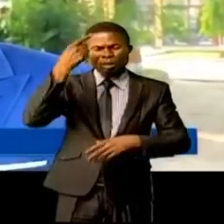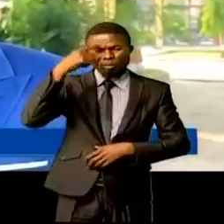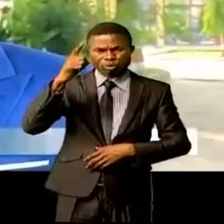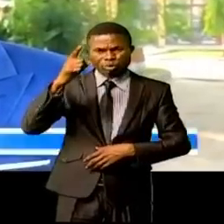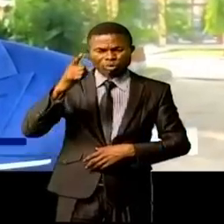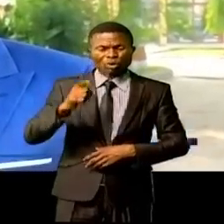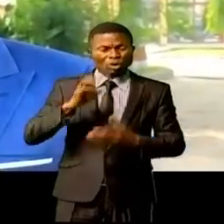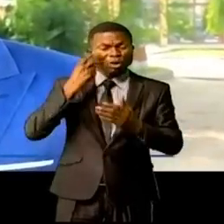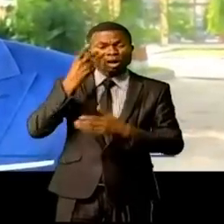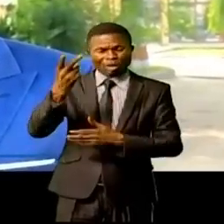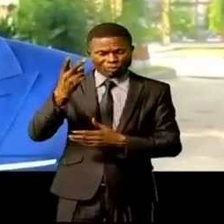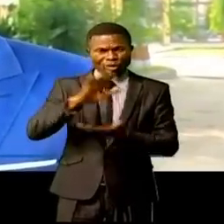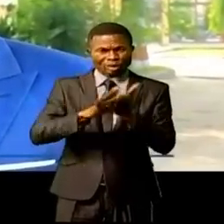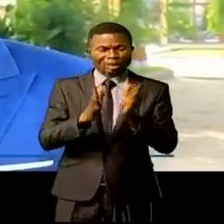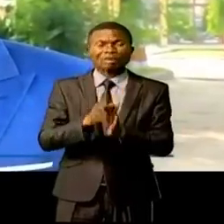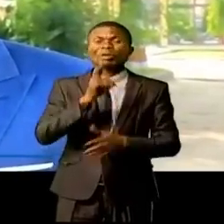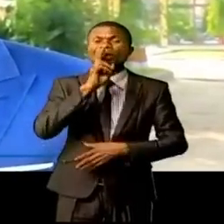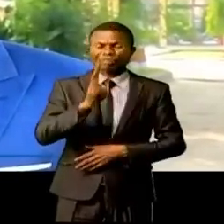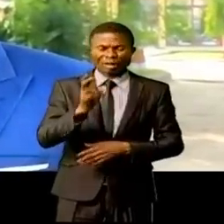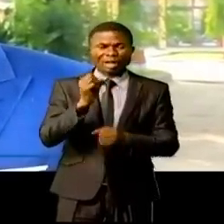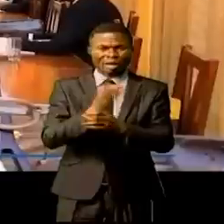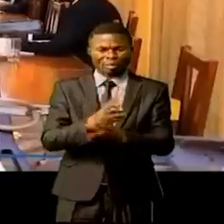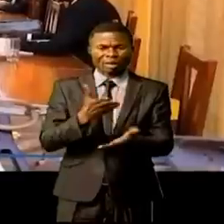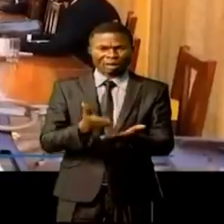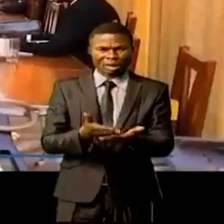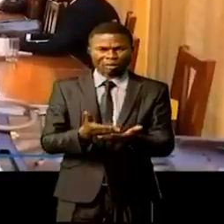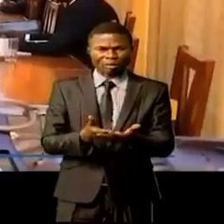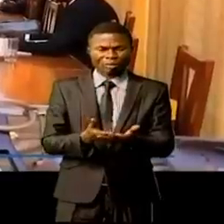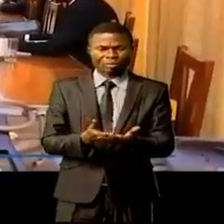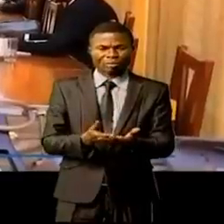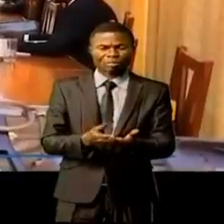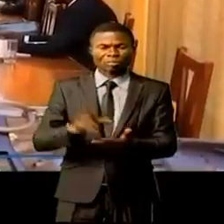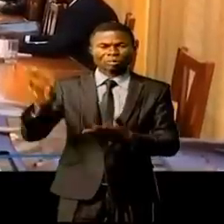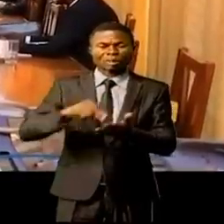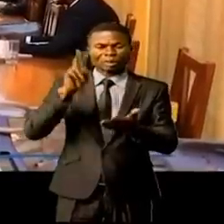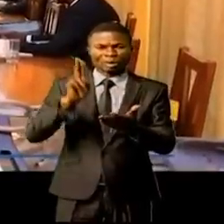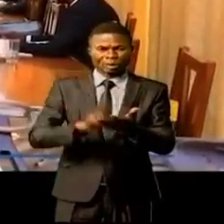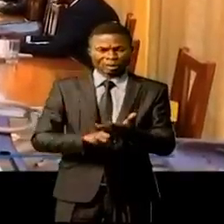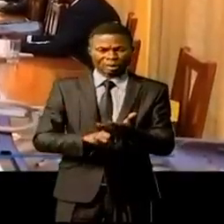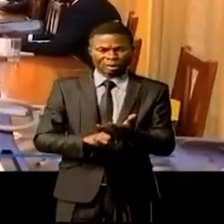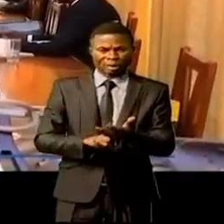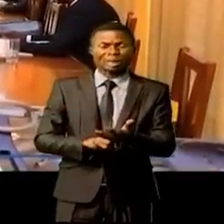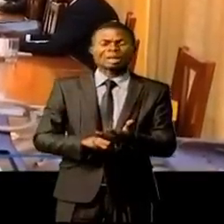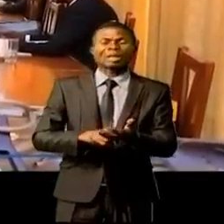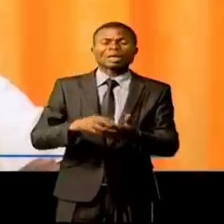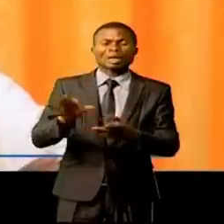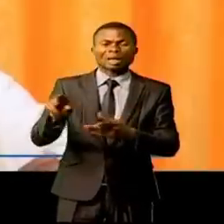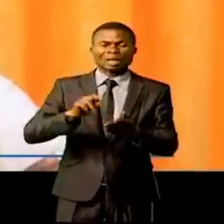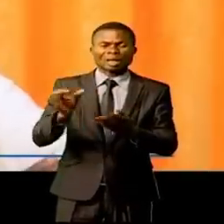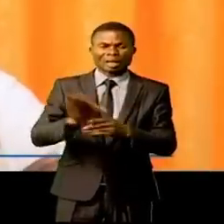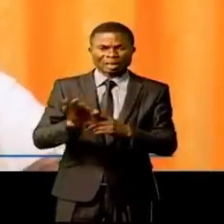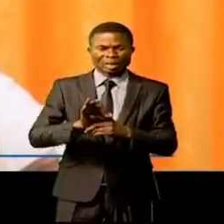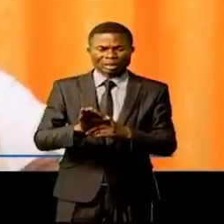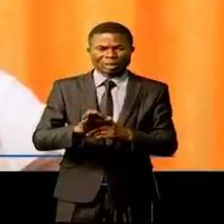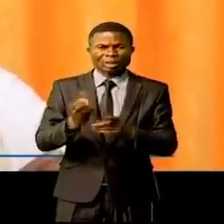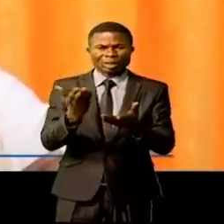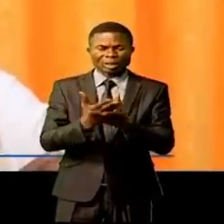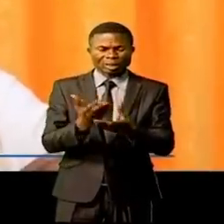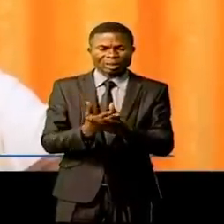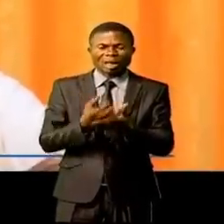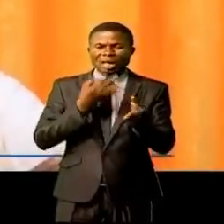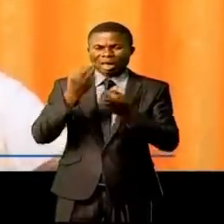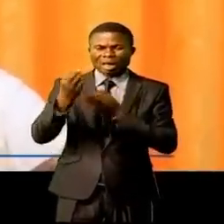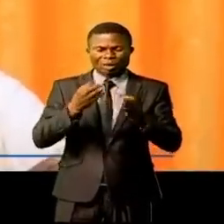que cette vision soit matérialisée. Le protocole d'accord sanctionnant cet atelier sera régi et interprété